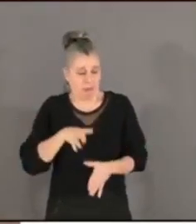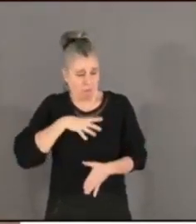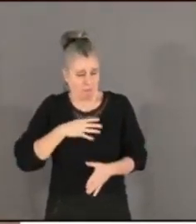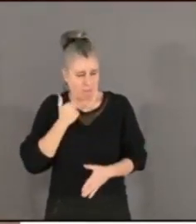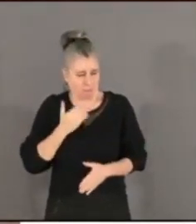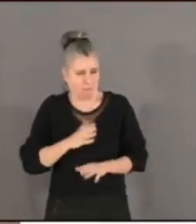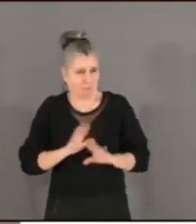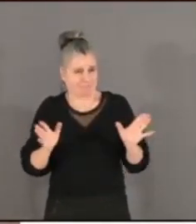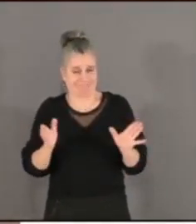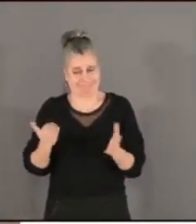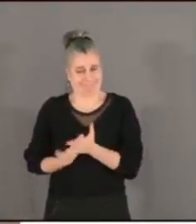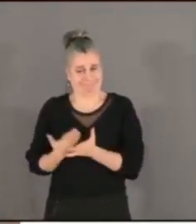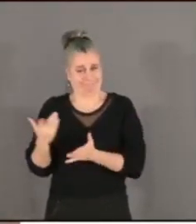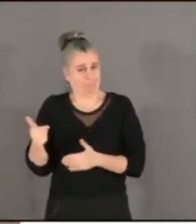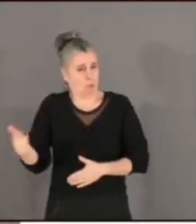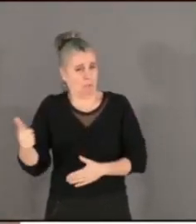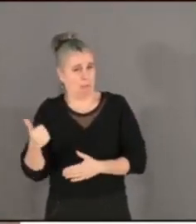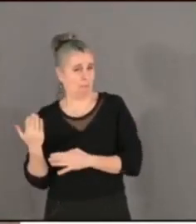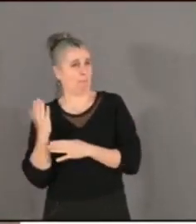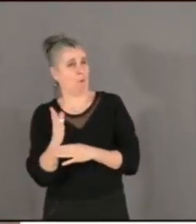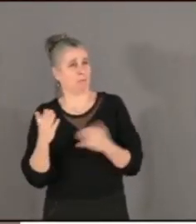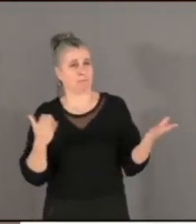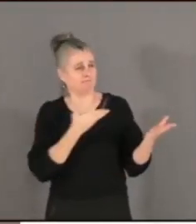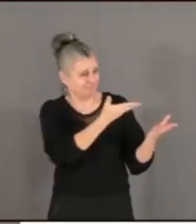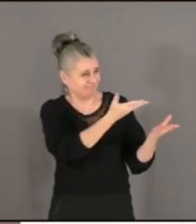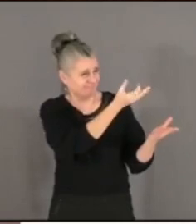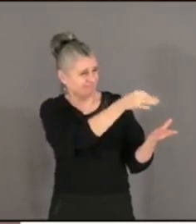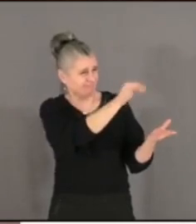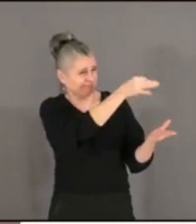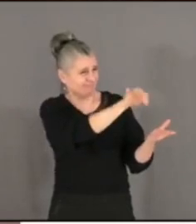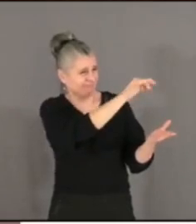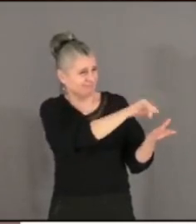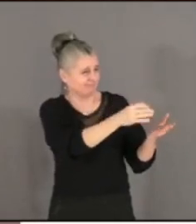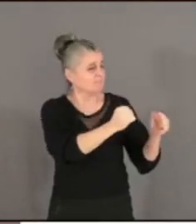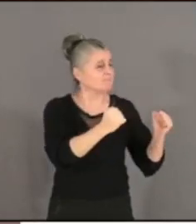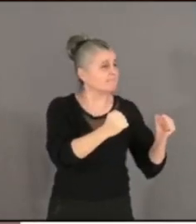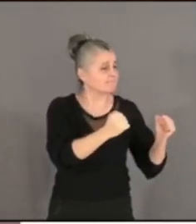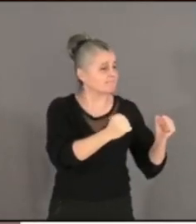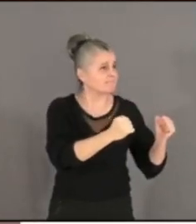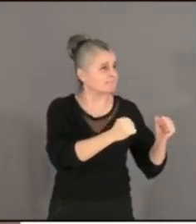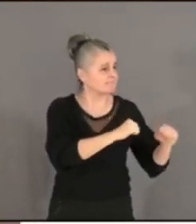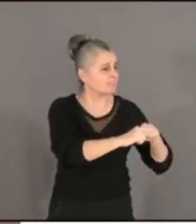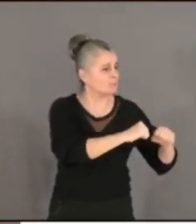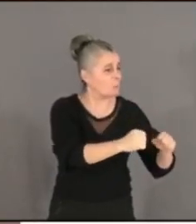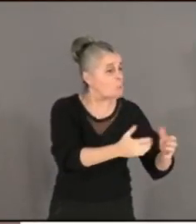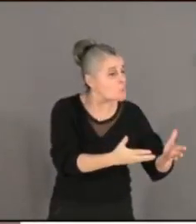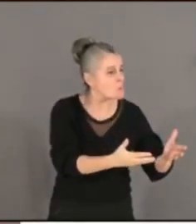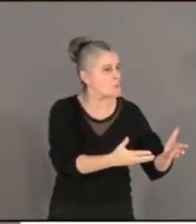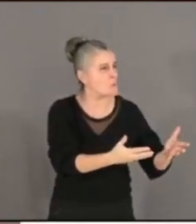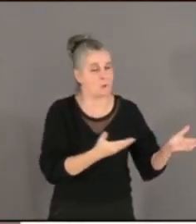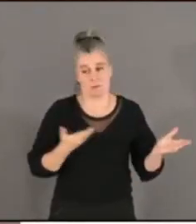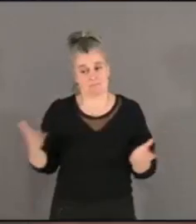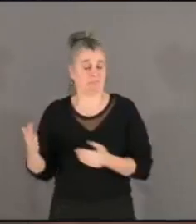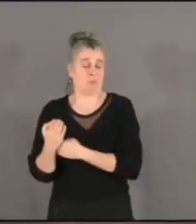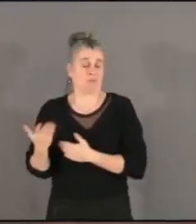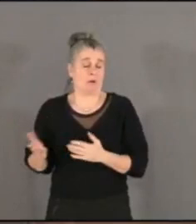démontré que derrière vos mots, effectivement, il n'y avait pas beaucoup d'action, voire des actions contraires à ce que